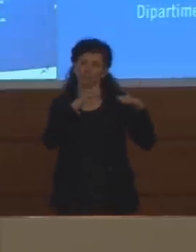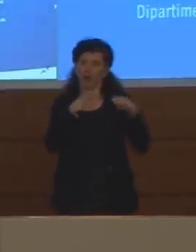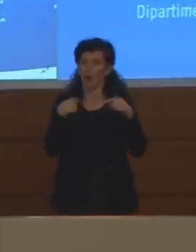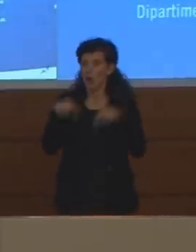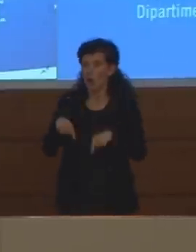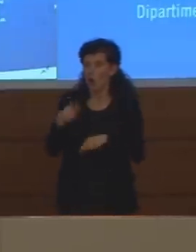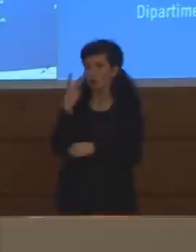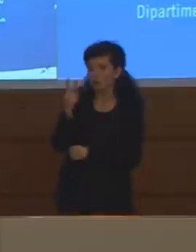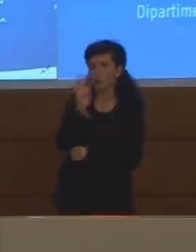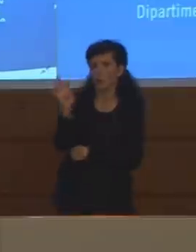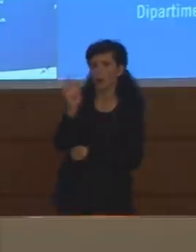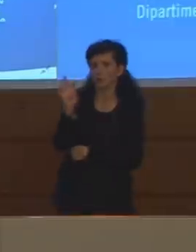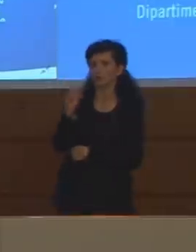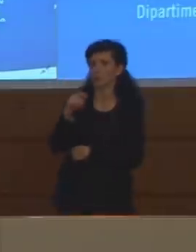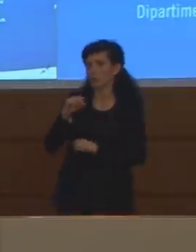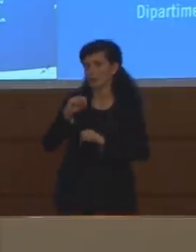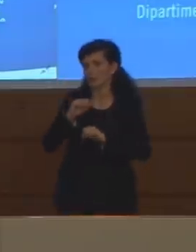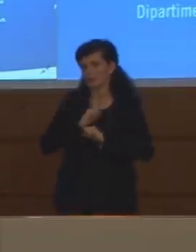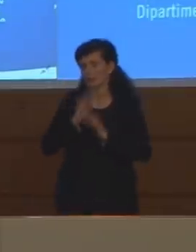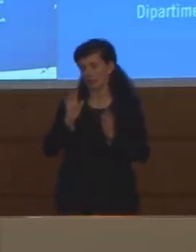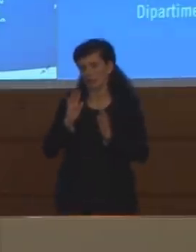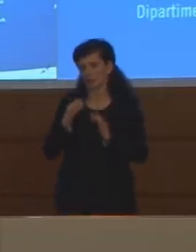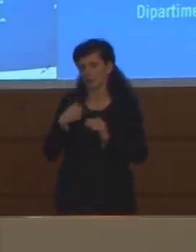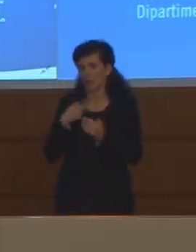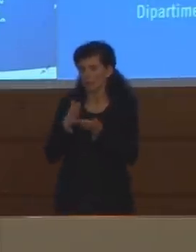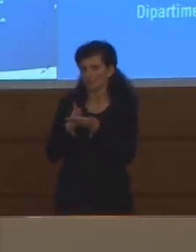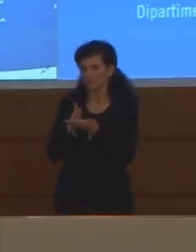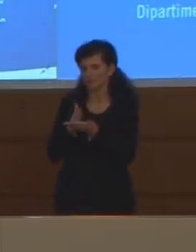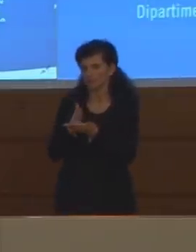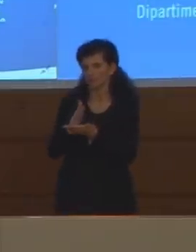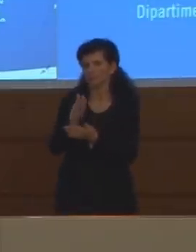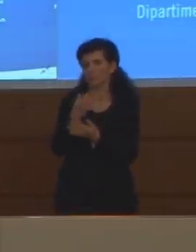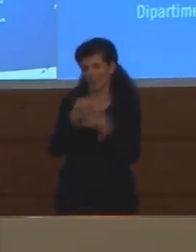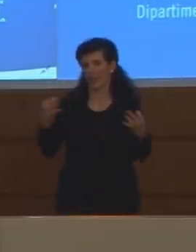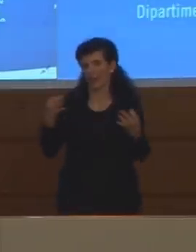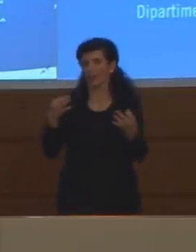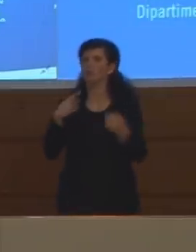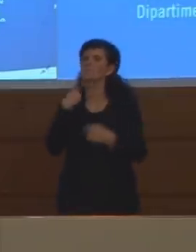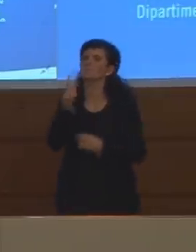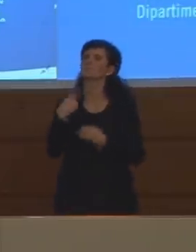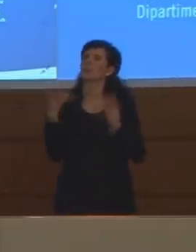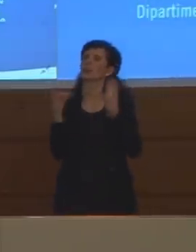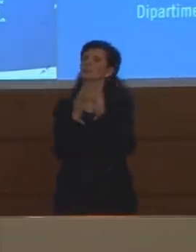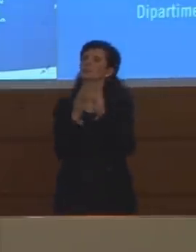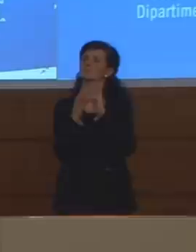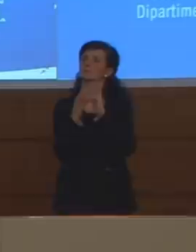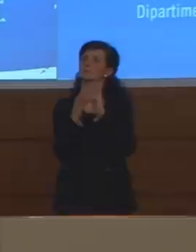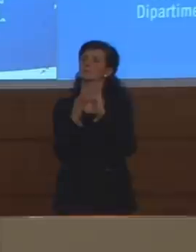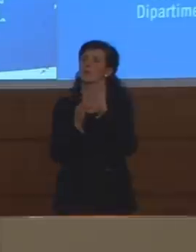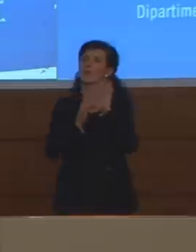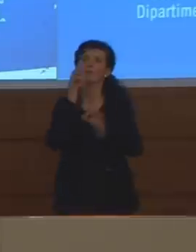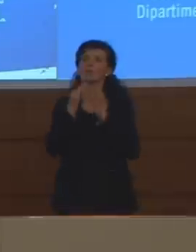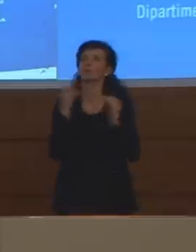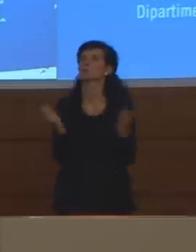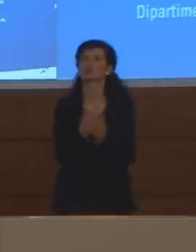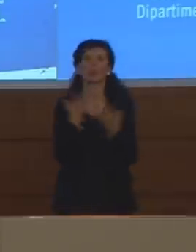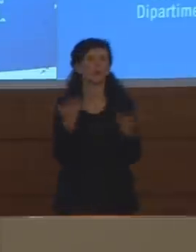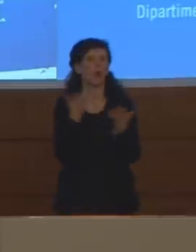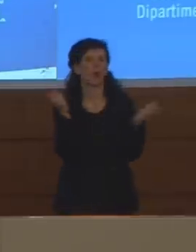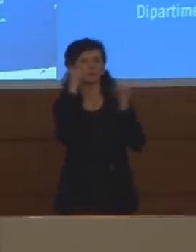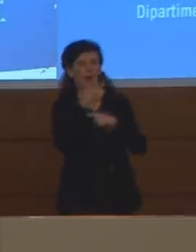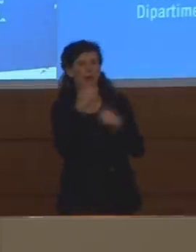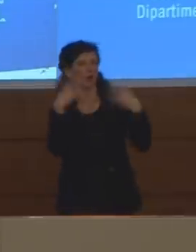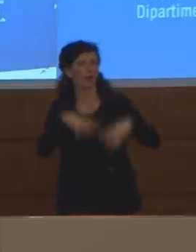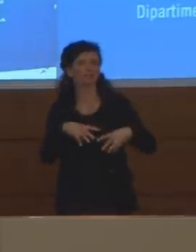andando nella stessa direzione quindi non lo prenderei come un parametro per dire allora sta succedendo qualcosa che non riusciamo a capire